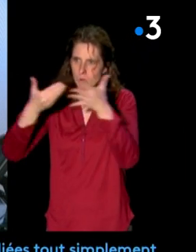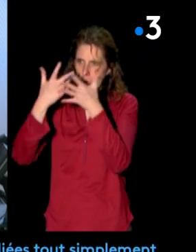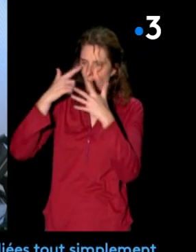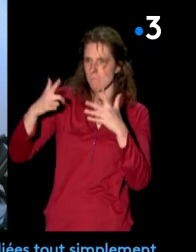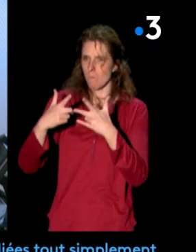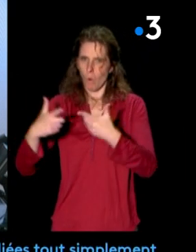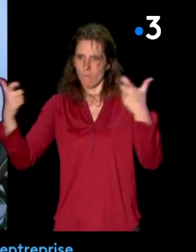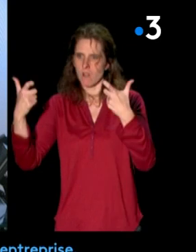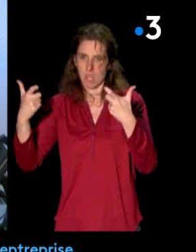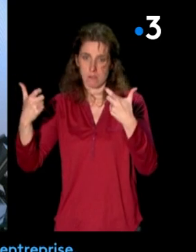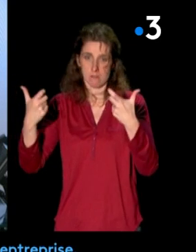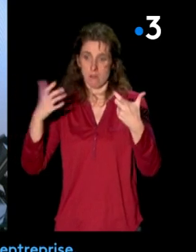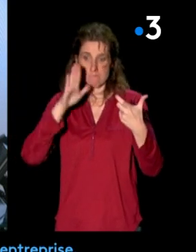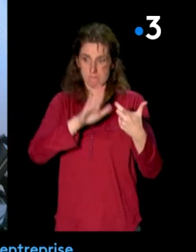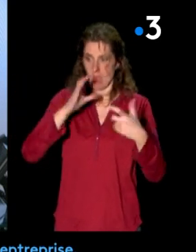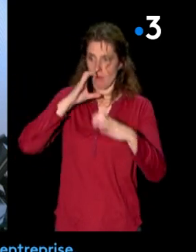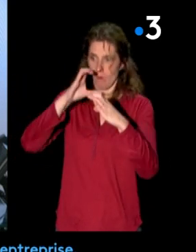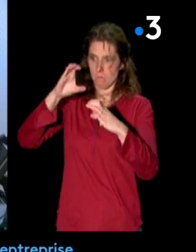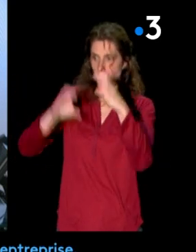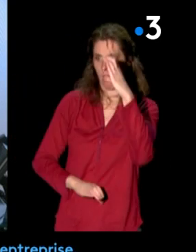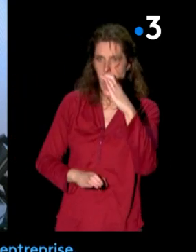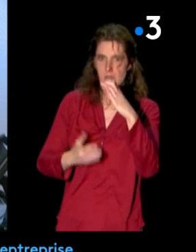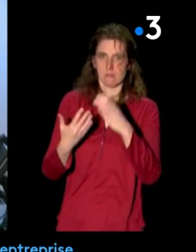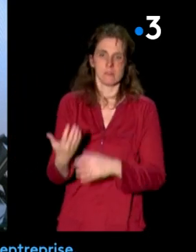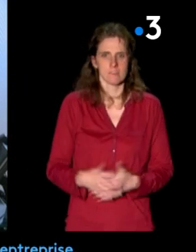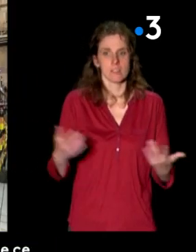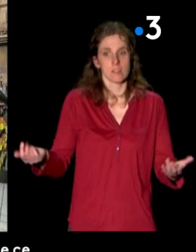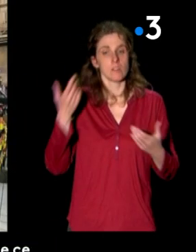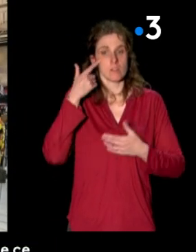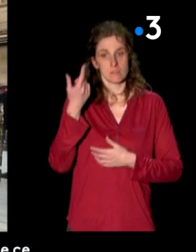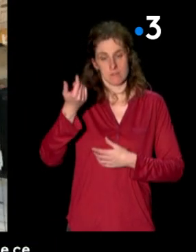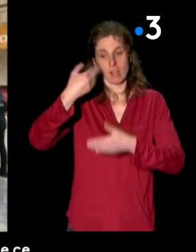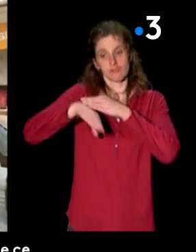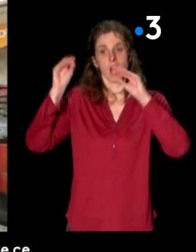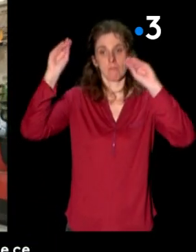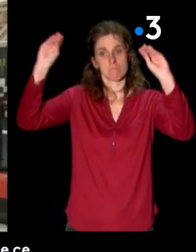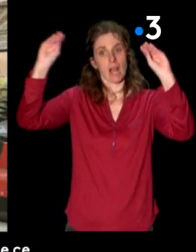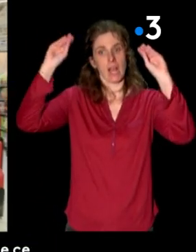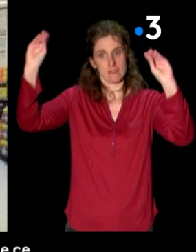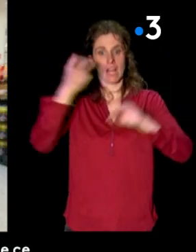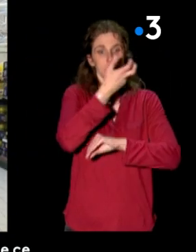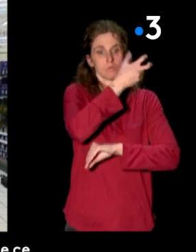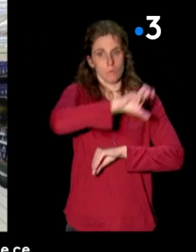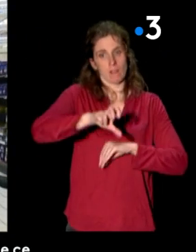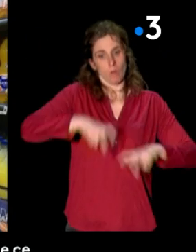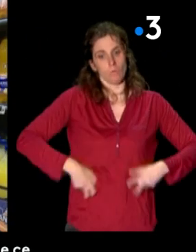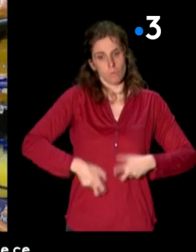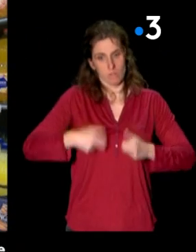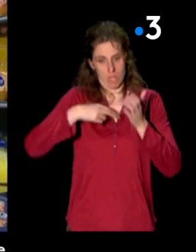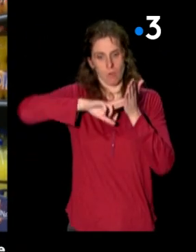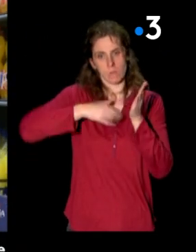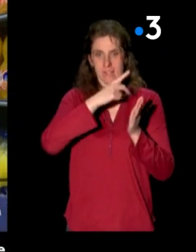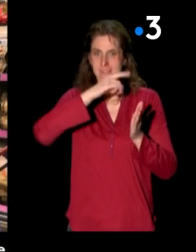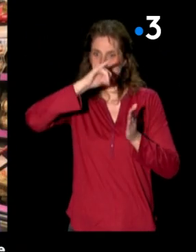conflictuelles, liées tout simplement à la non-communication au sein de l'entreprise. Parmi les 300 salariés en CDI de ce supermarché de Soissons,